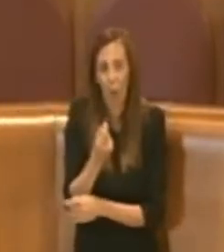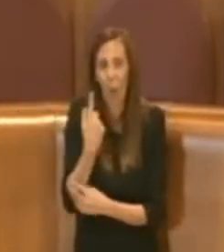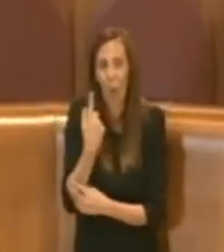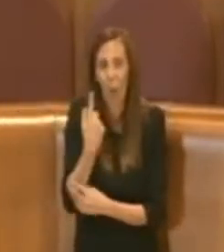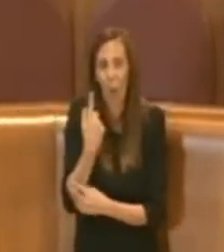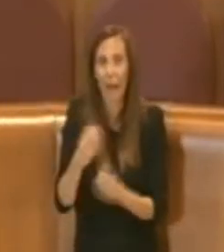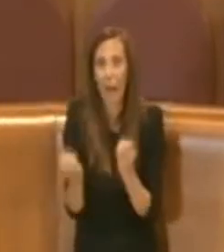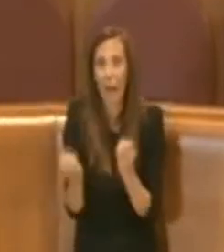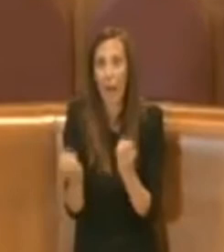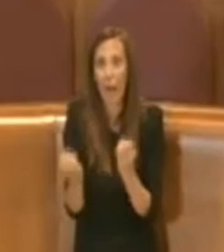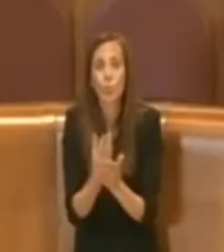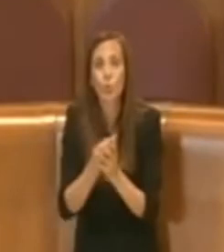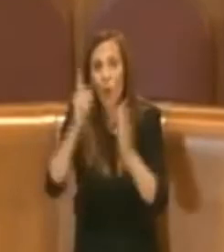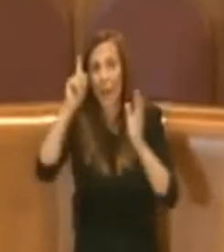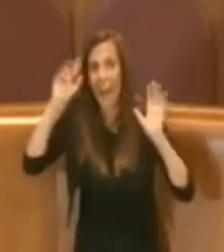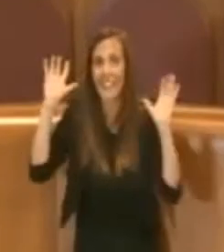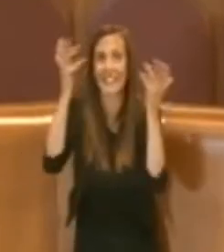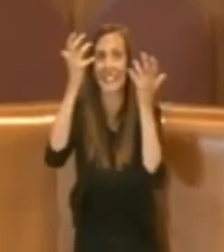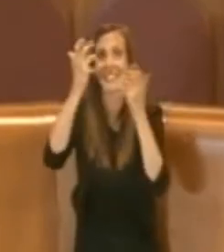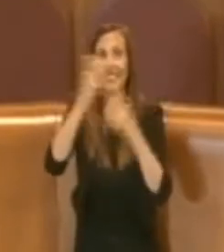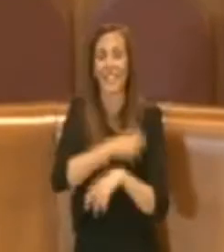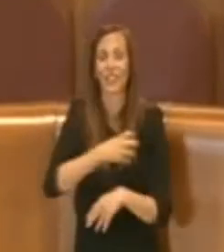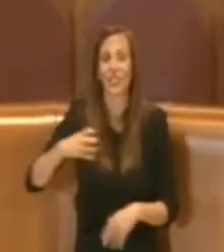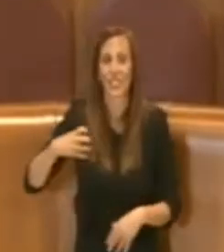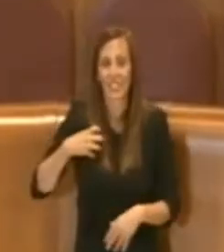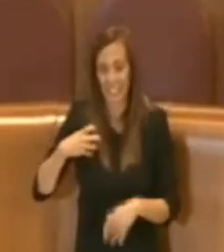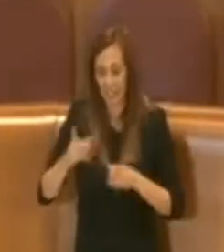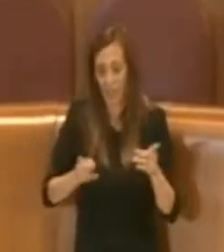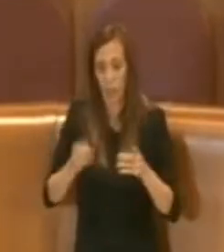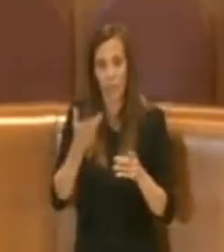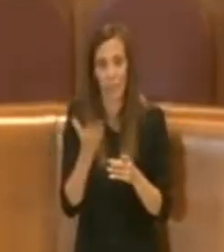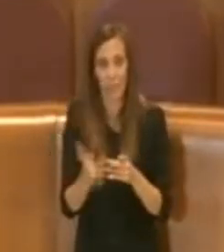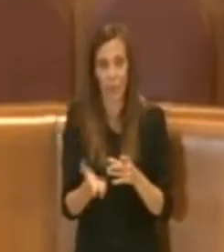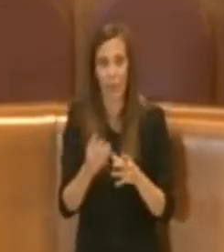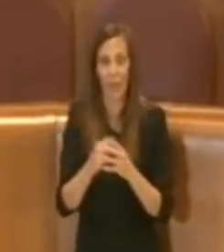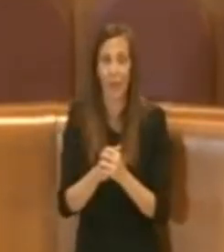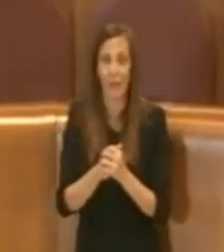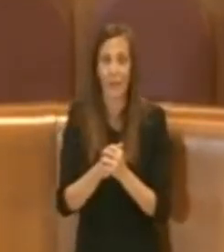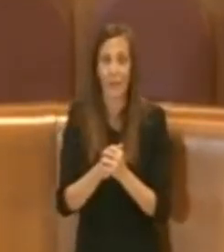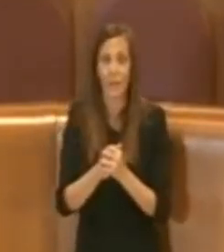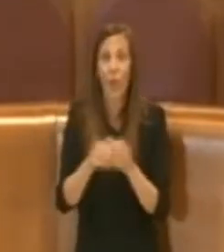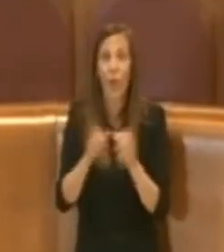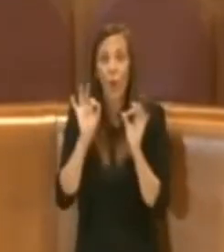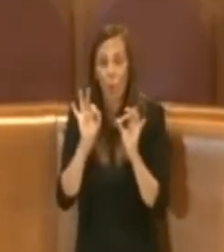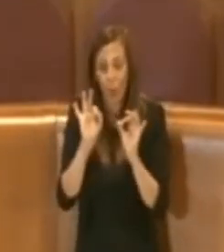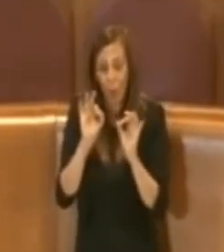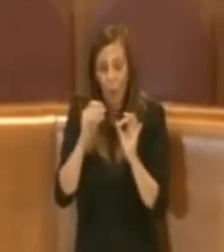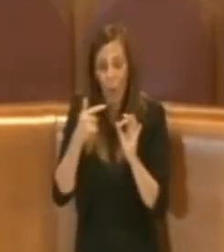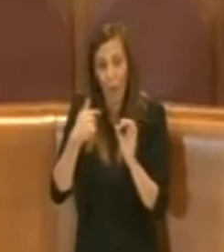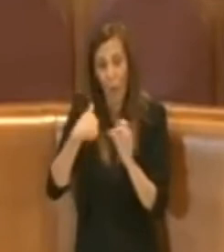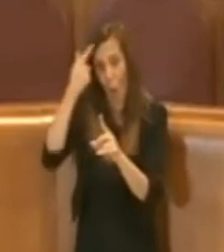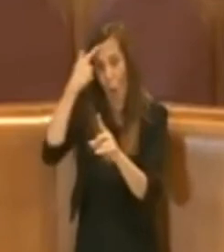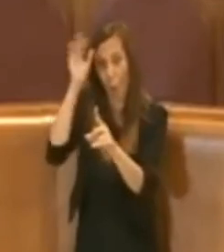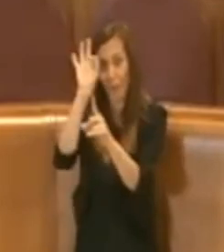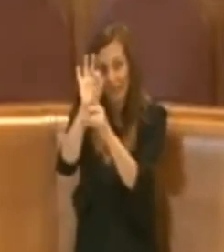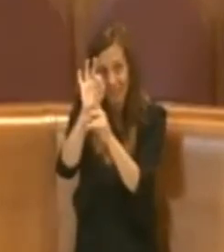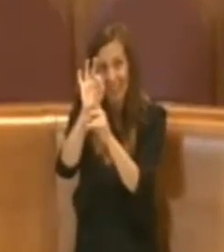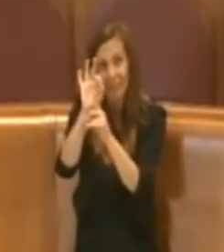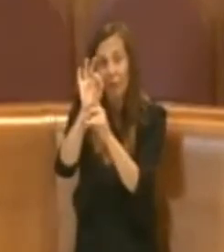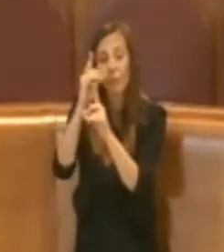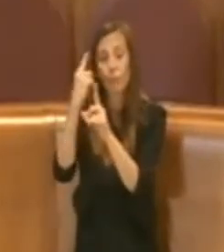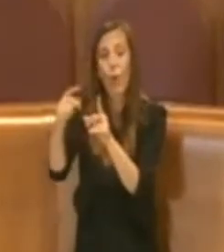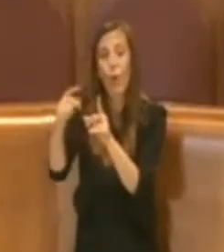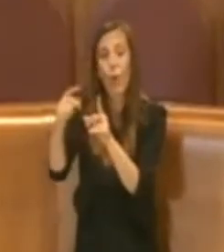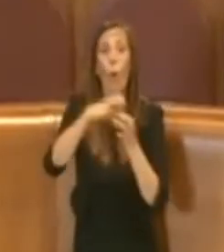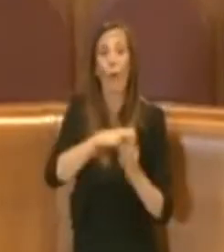produzione artistica scientifica contemporanea e proprio proprio in questa direzione va questo atto operando